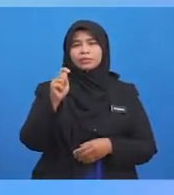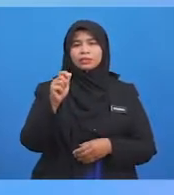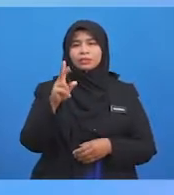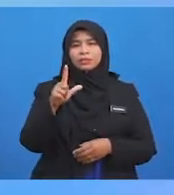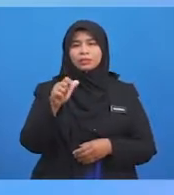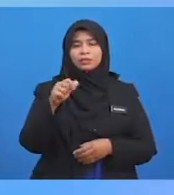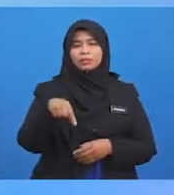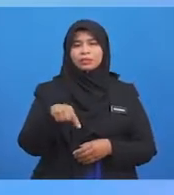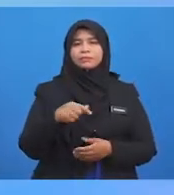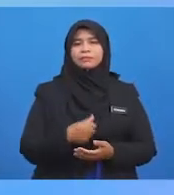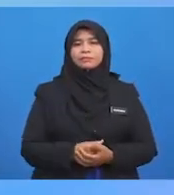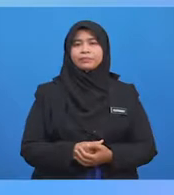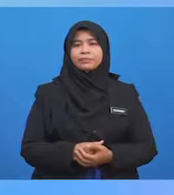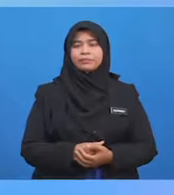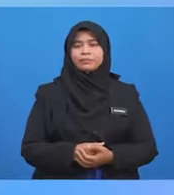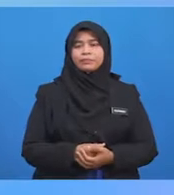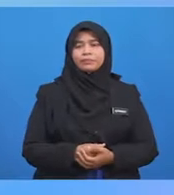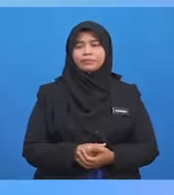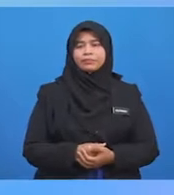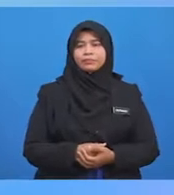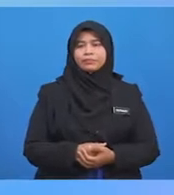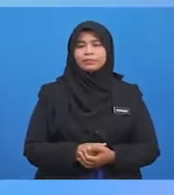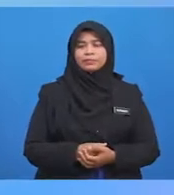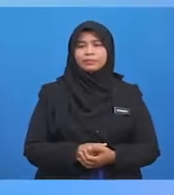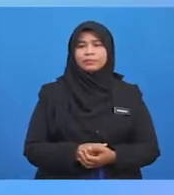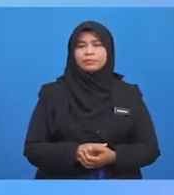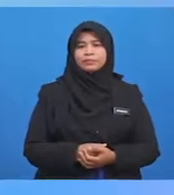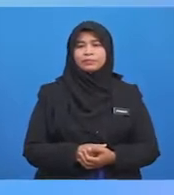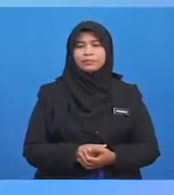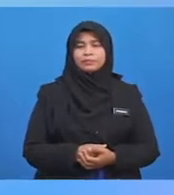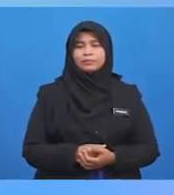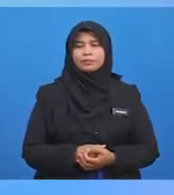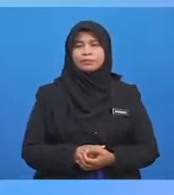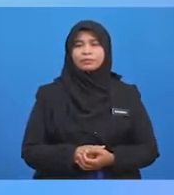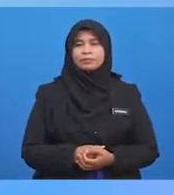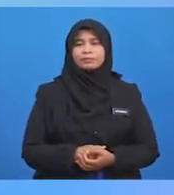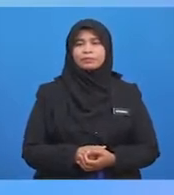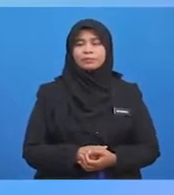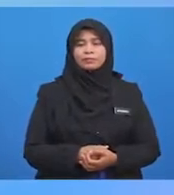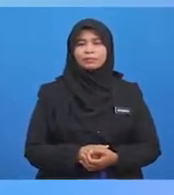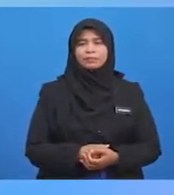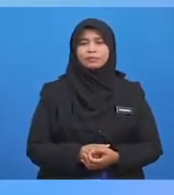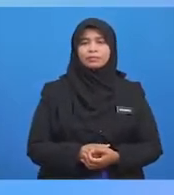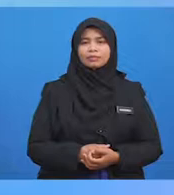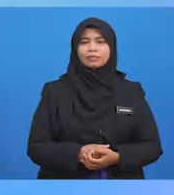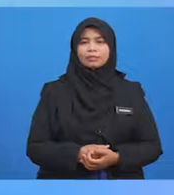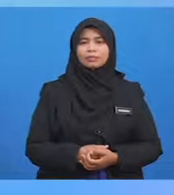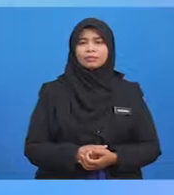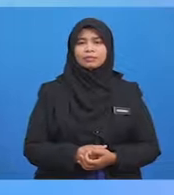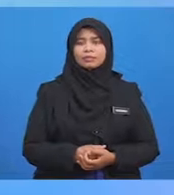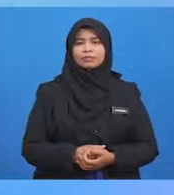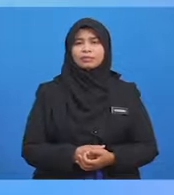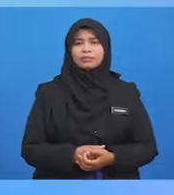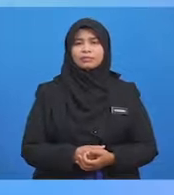'udzubillahimina syautanirrajim Fa'in arda'na lakum Fa'atuhun Naujurahun